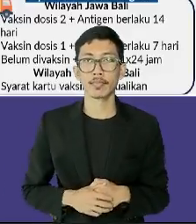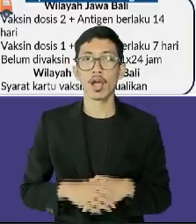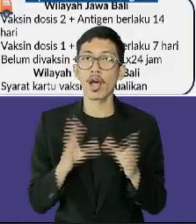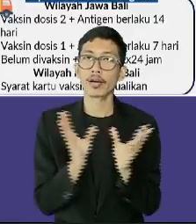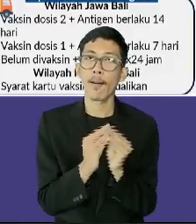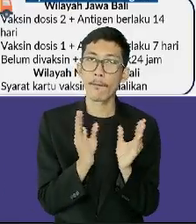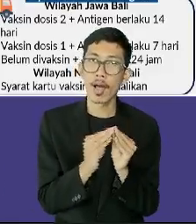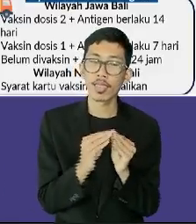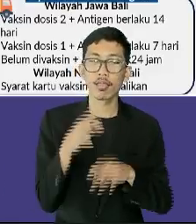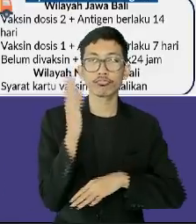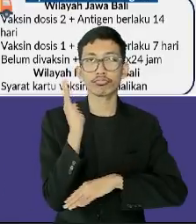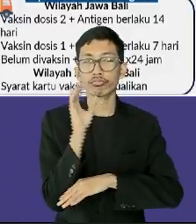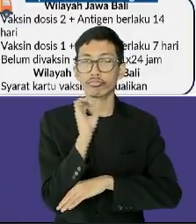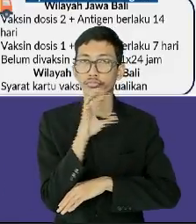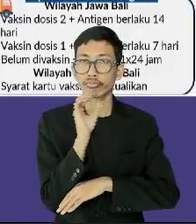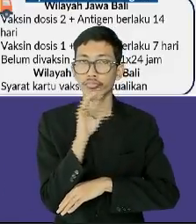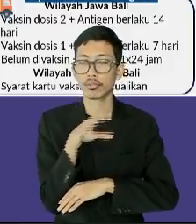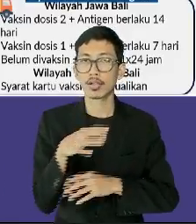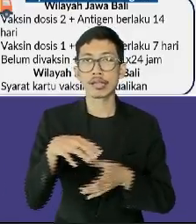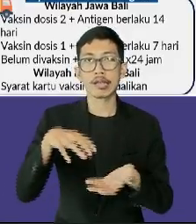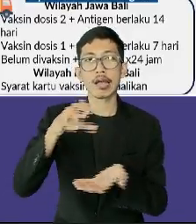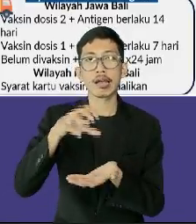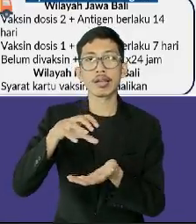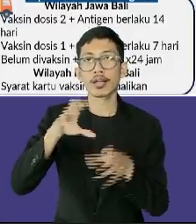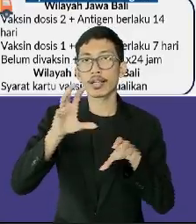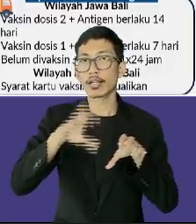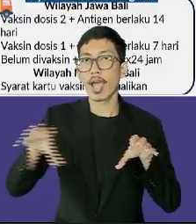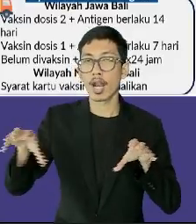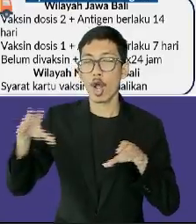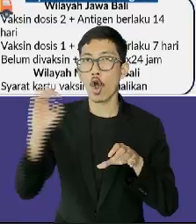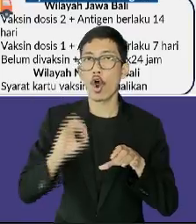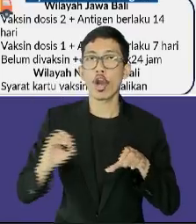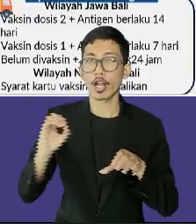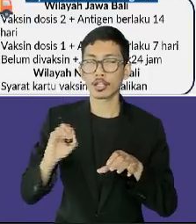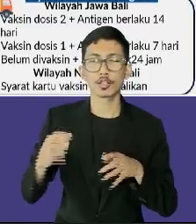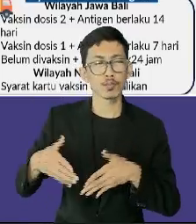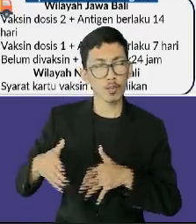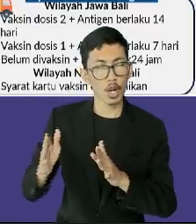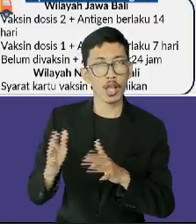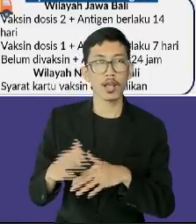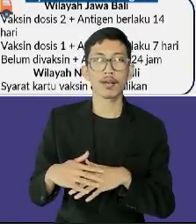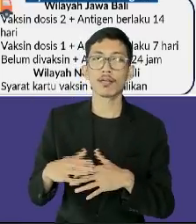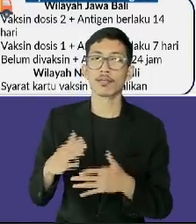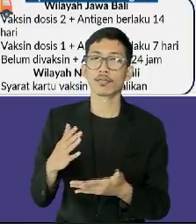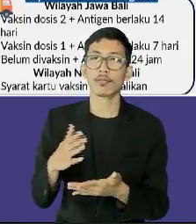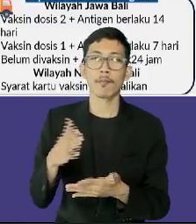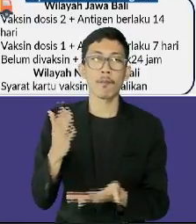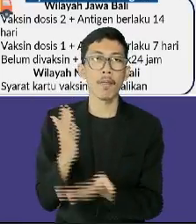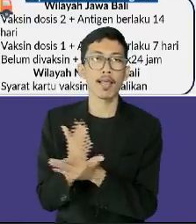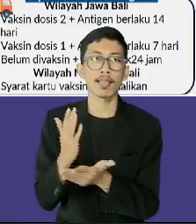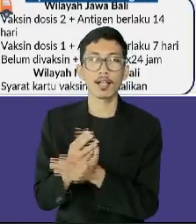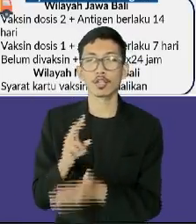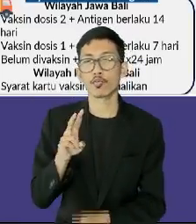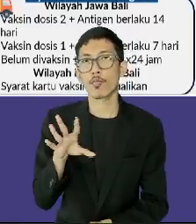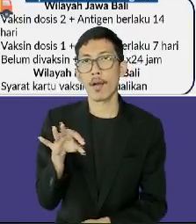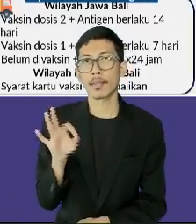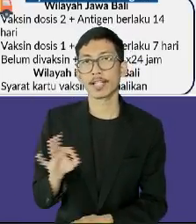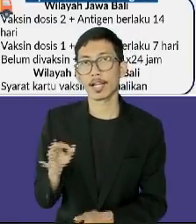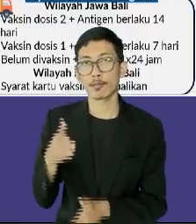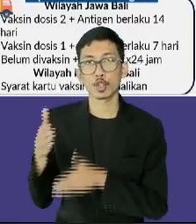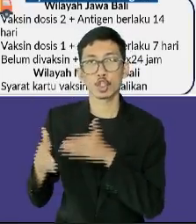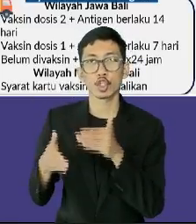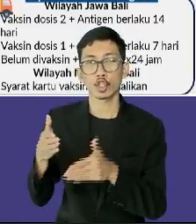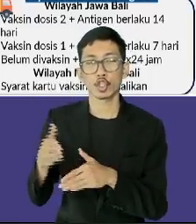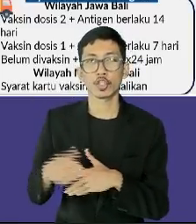seminar dapat dilakukan di daerah zona oranye dengan kapasitas maksimal 25%. Selain itu,